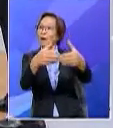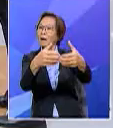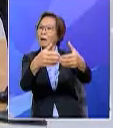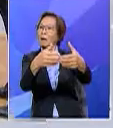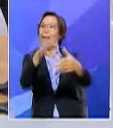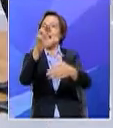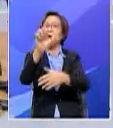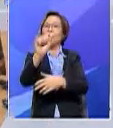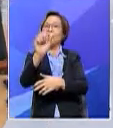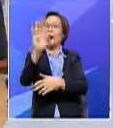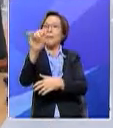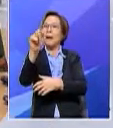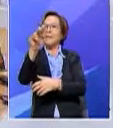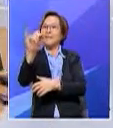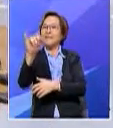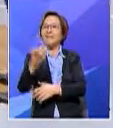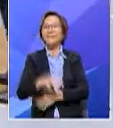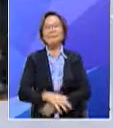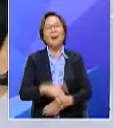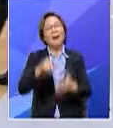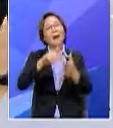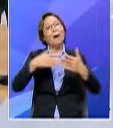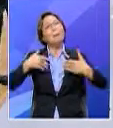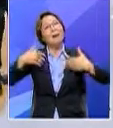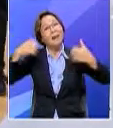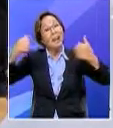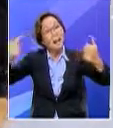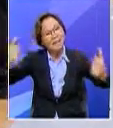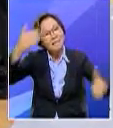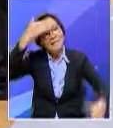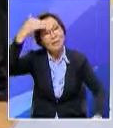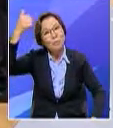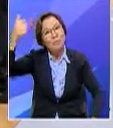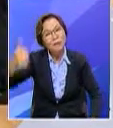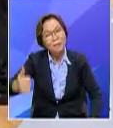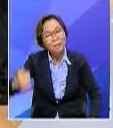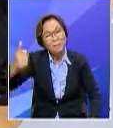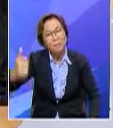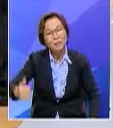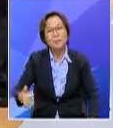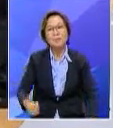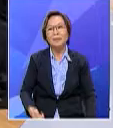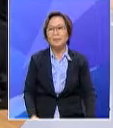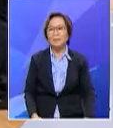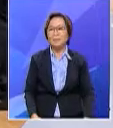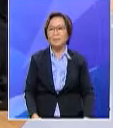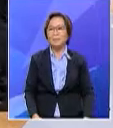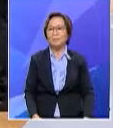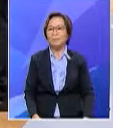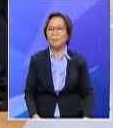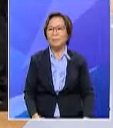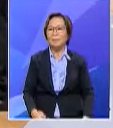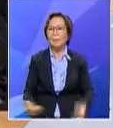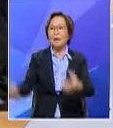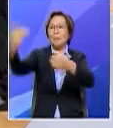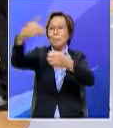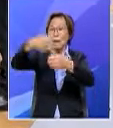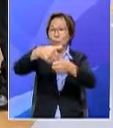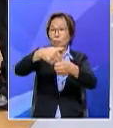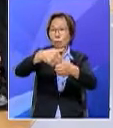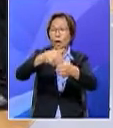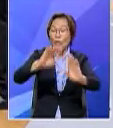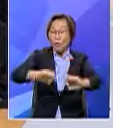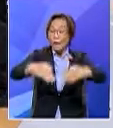Rabbani apa khabar Assalamualaikum dia masuk tak dalam Anugrah finalist oh